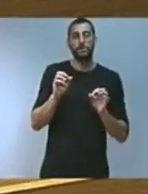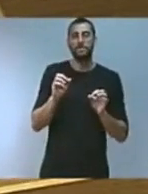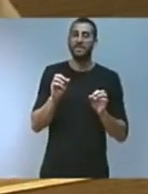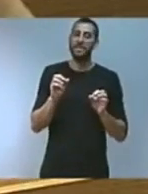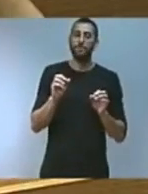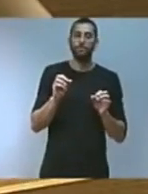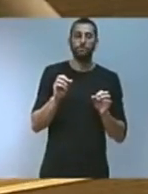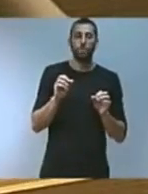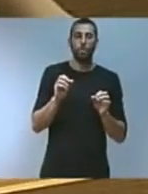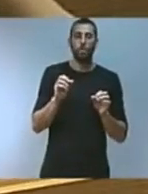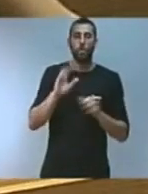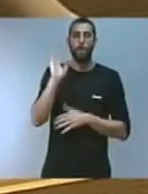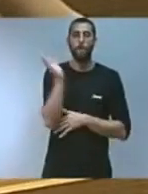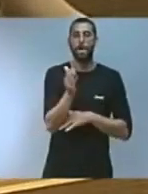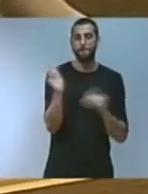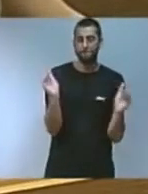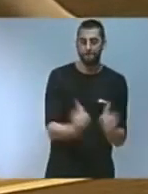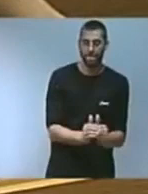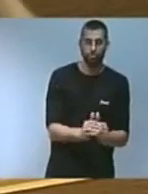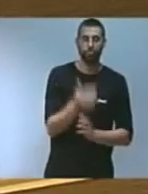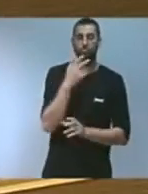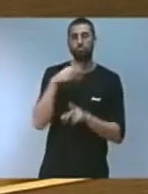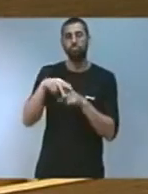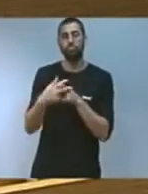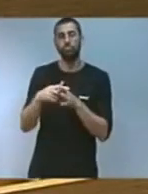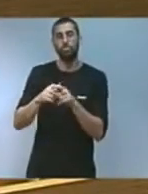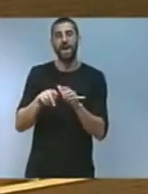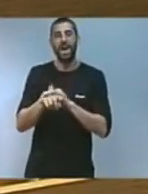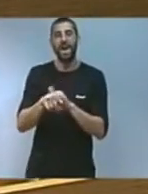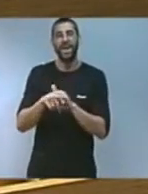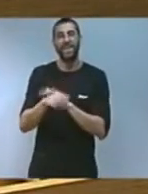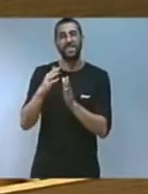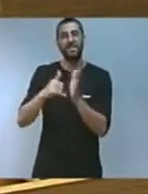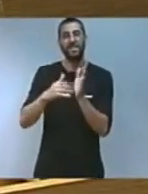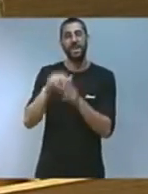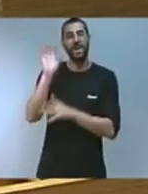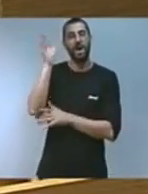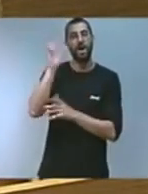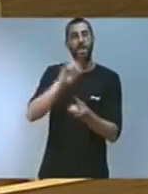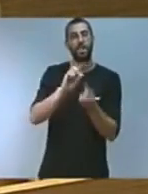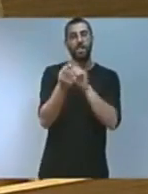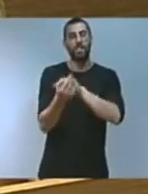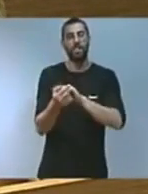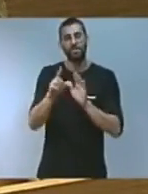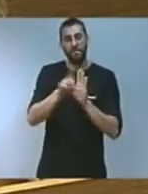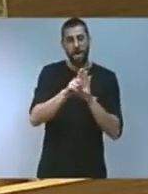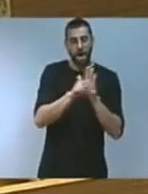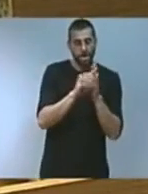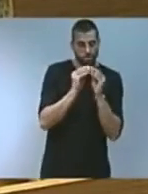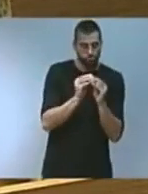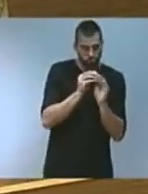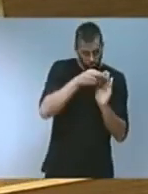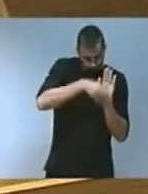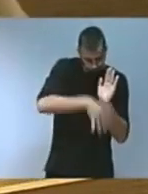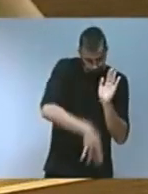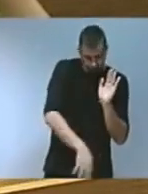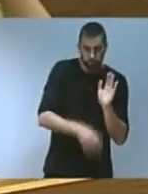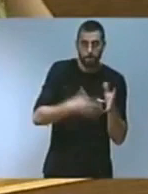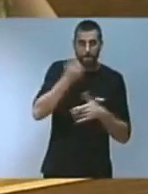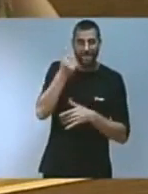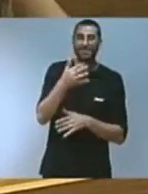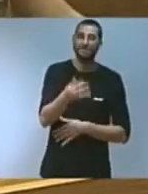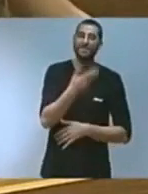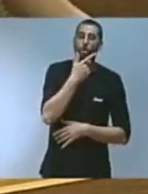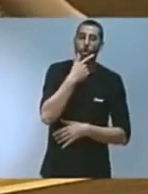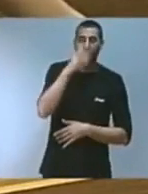Crearem una ferramenta útil com l'agència valenciana de canvi climàtic per a fer el desplegament de la llei i per a aportar coneixement. Estarem